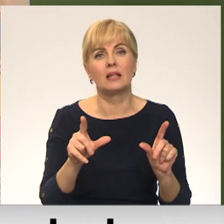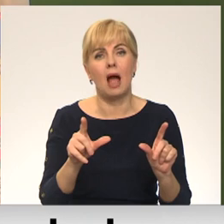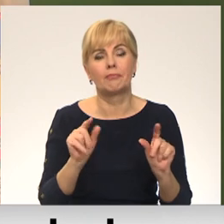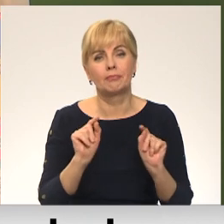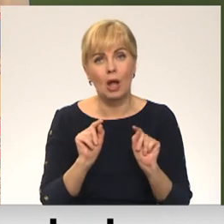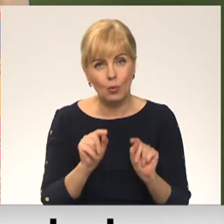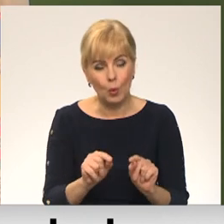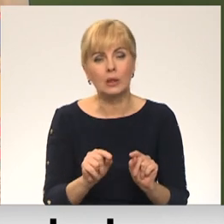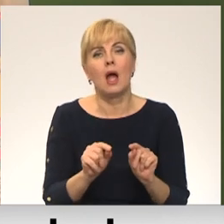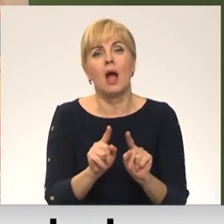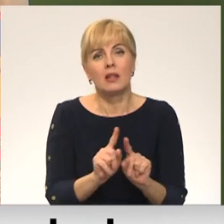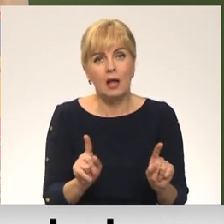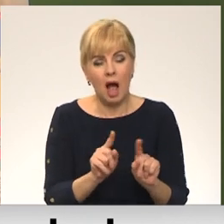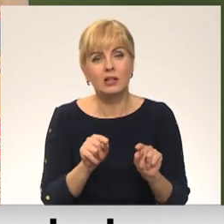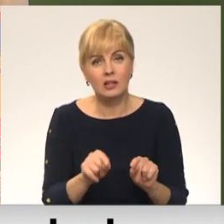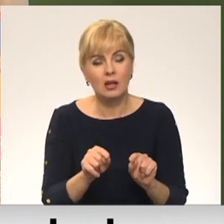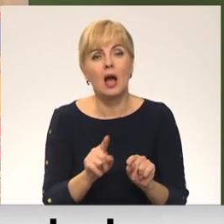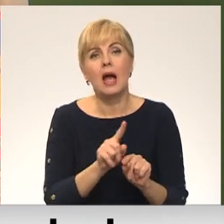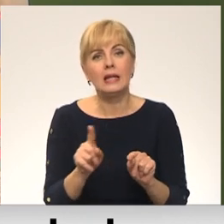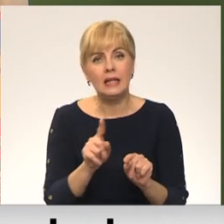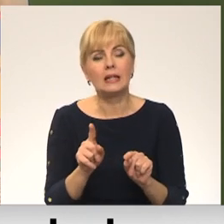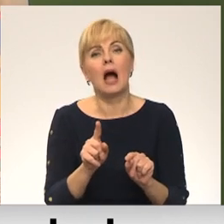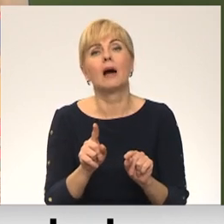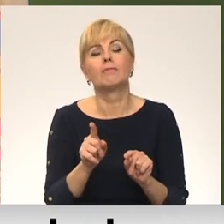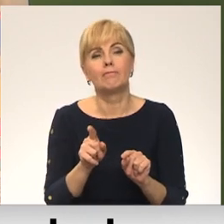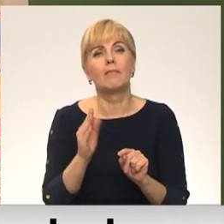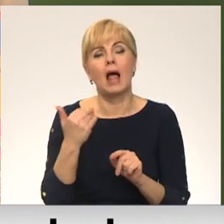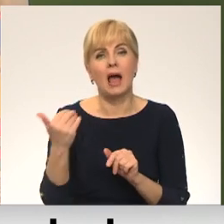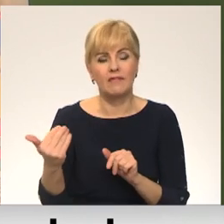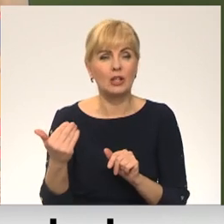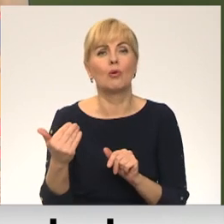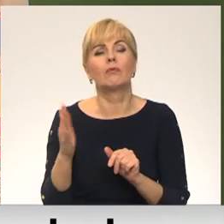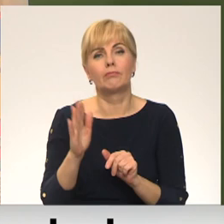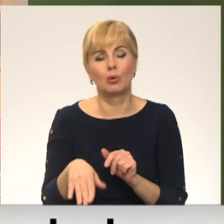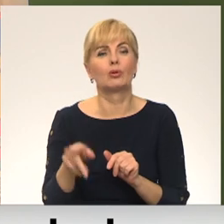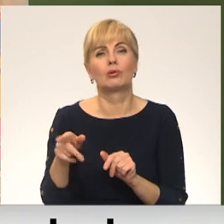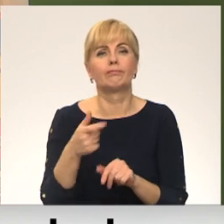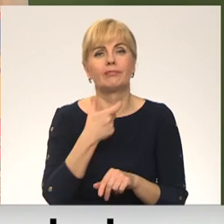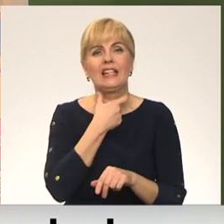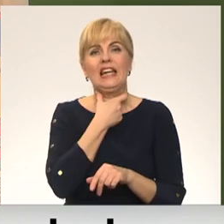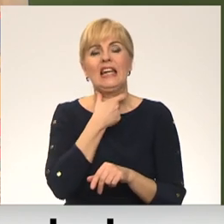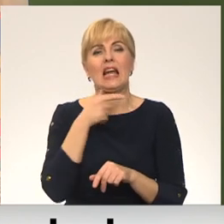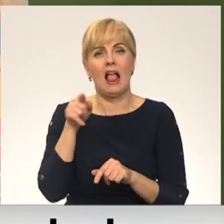Tā ir panākumu ķīla, lai nonāktu pie